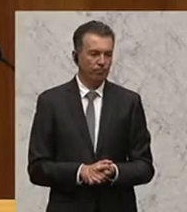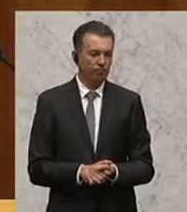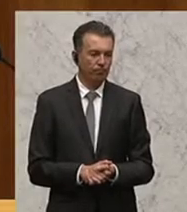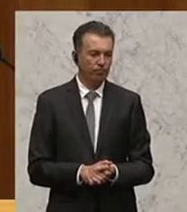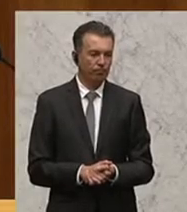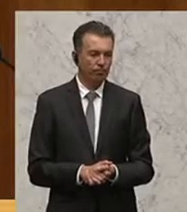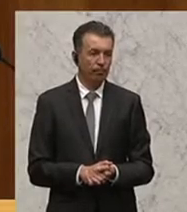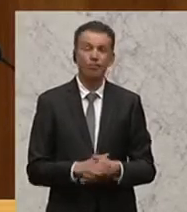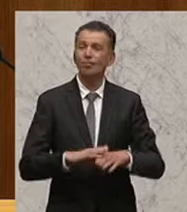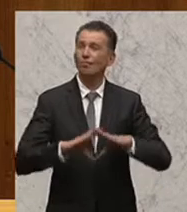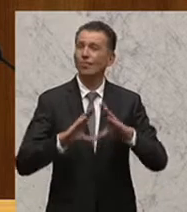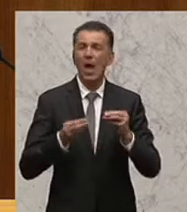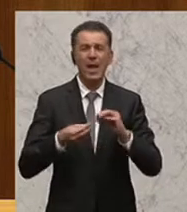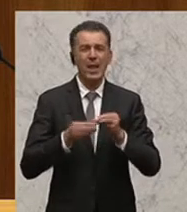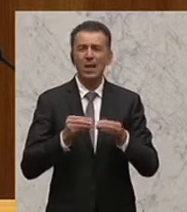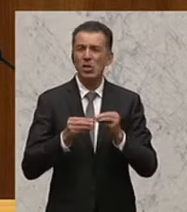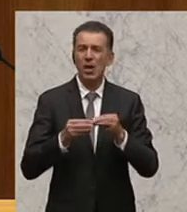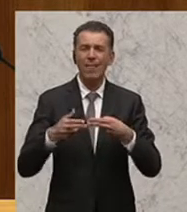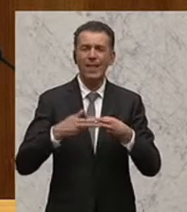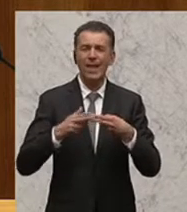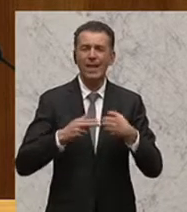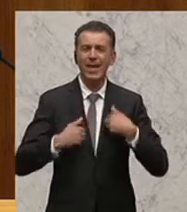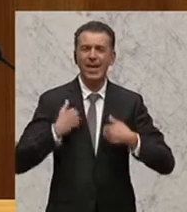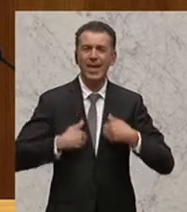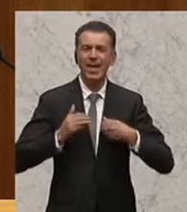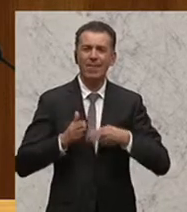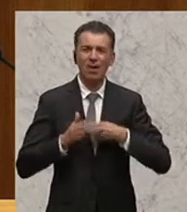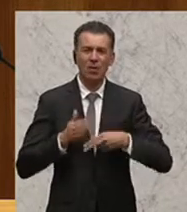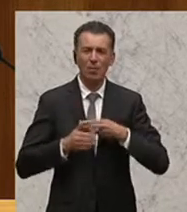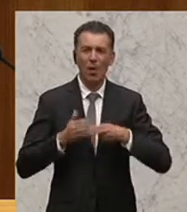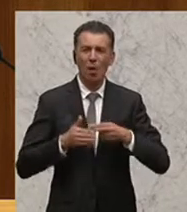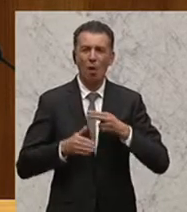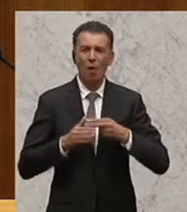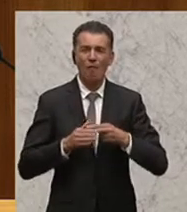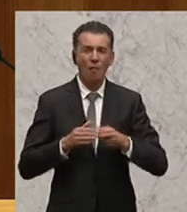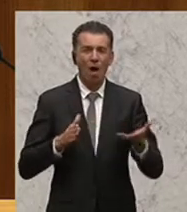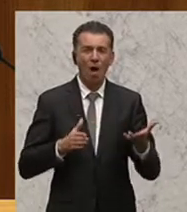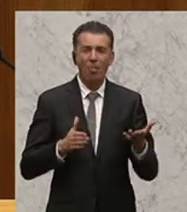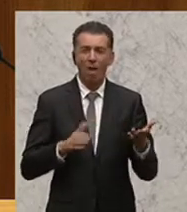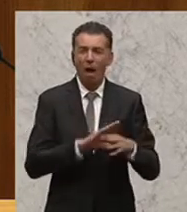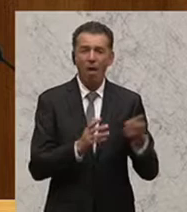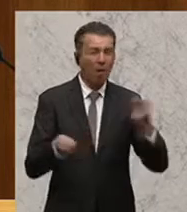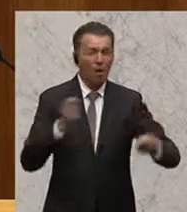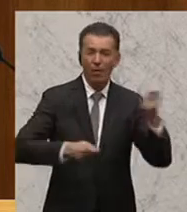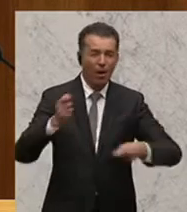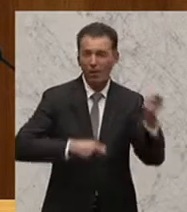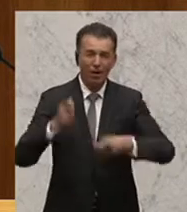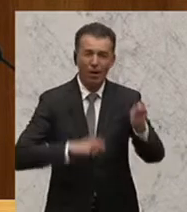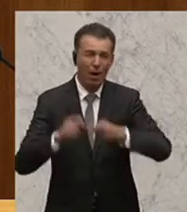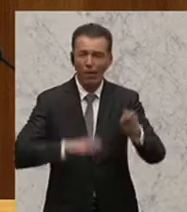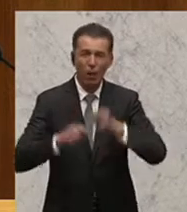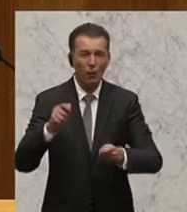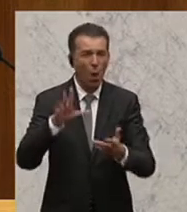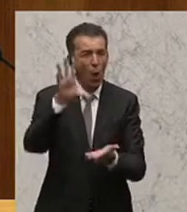Alle Supermärkte rund um den Westbahnhof sind innerhalb kürzester Zeit leergekauft gewesen, weil diese privaten